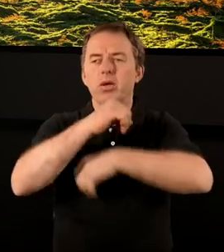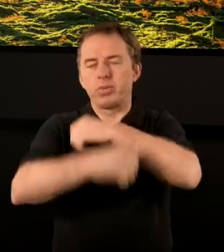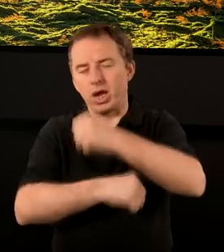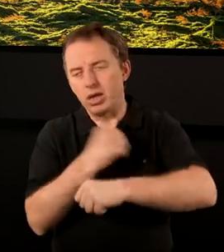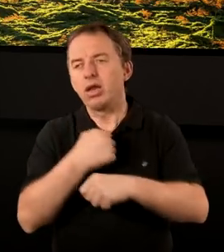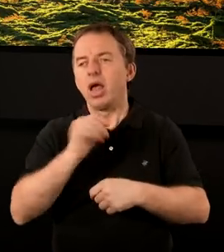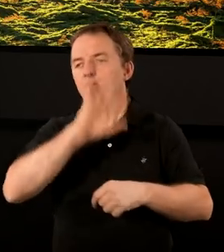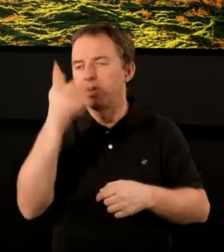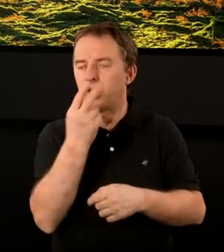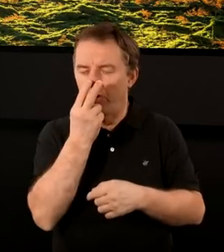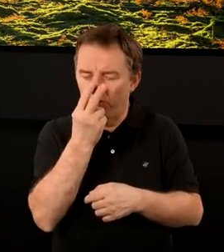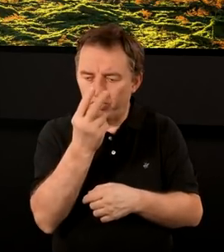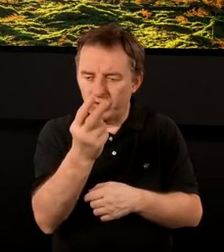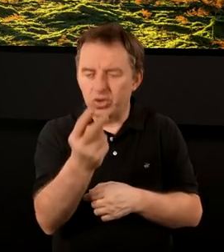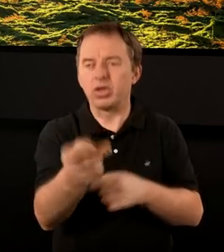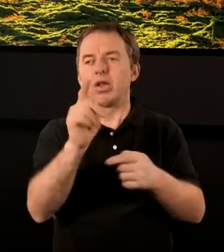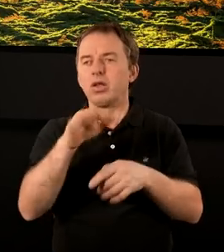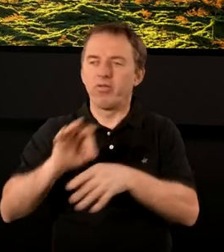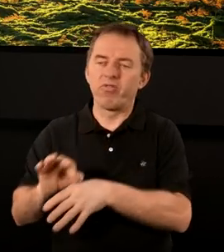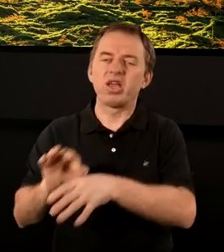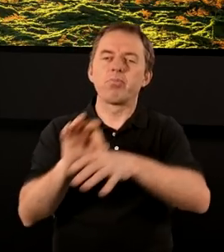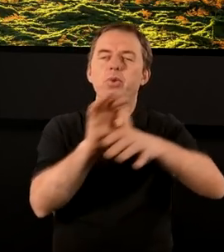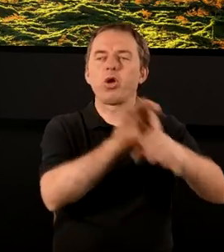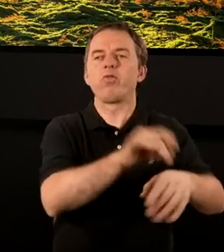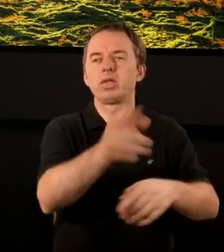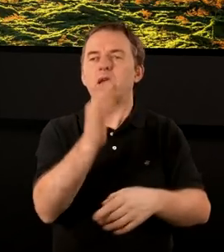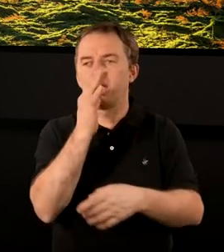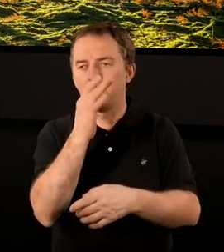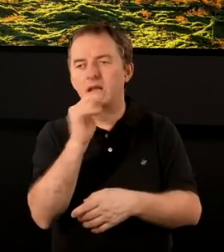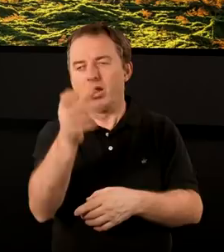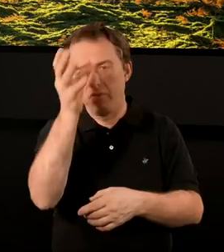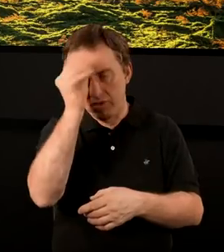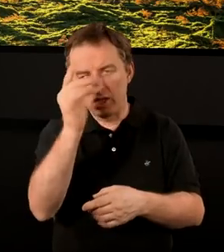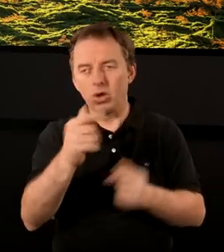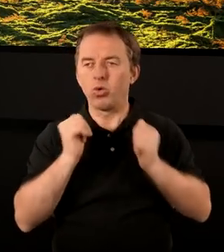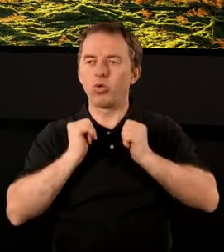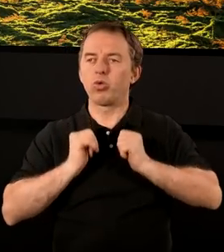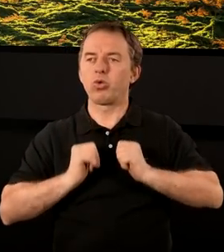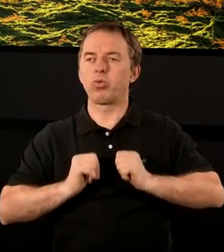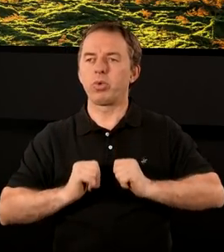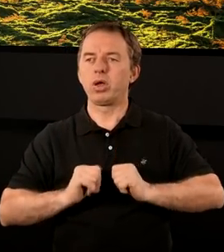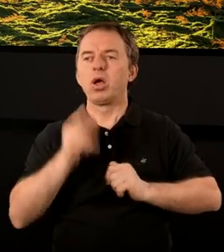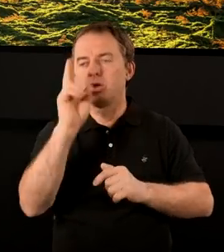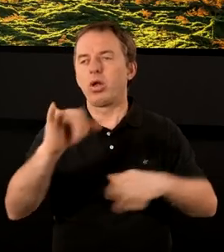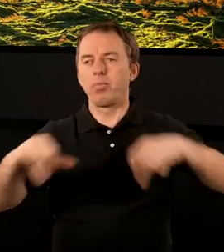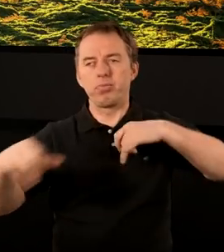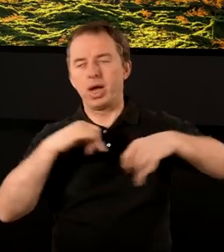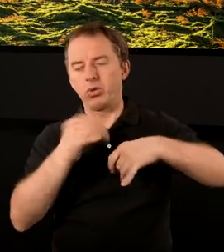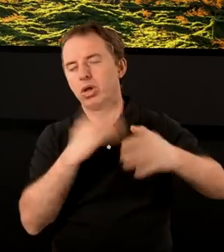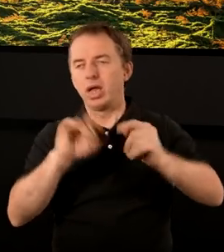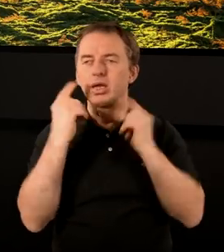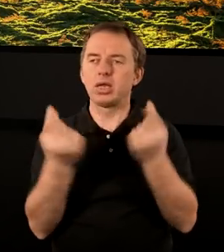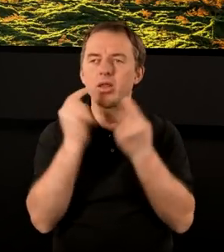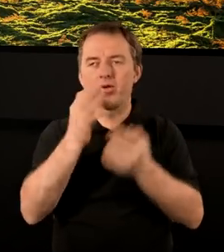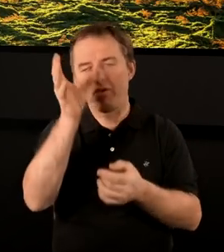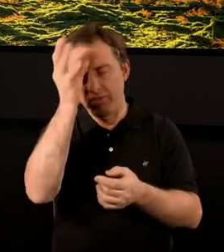ale Bóg mówi, ja to wszystko widzę. Ty idź ich stamtąd wyprowadź. I ta wiedza Boga mnie uspokaja. Jest ktoś, kto panuje nad